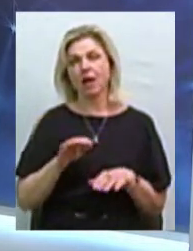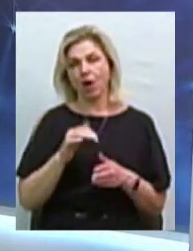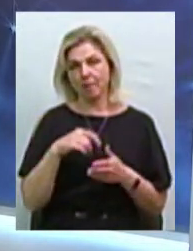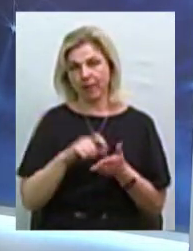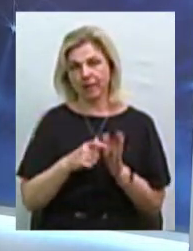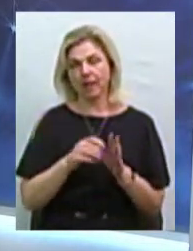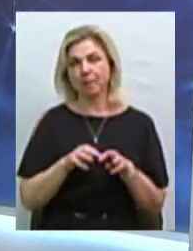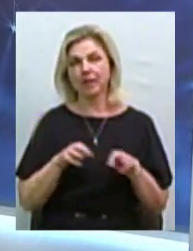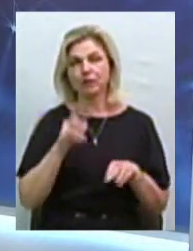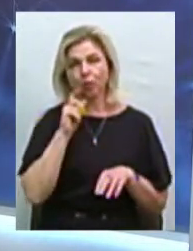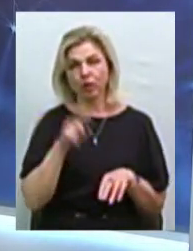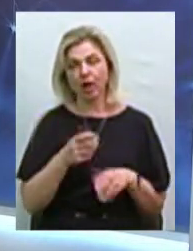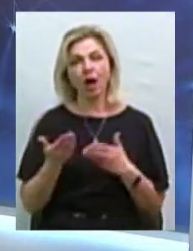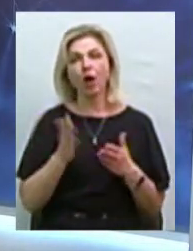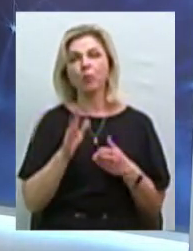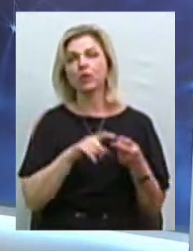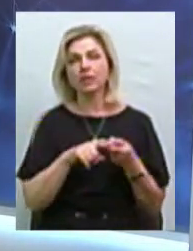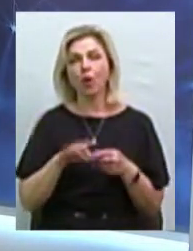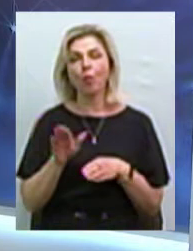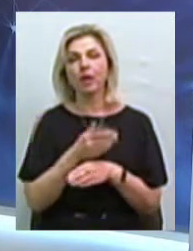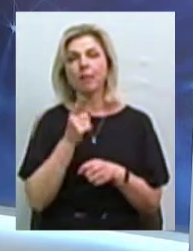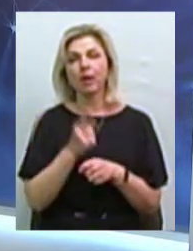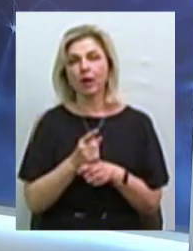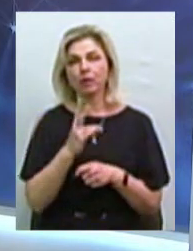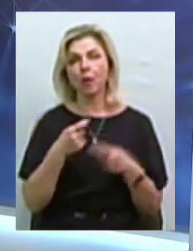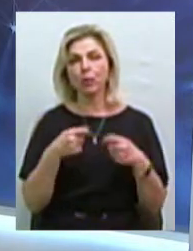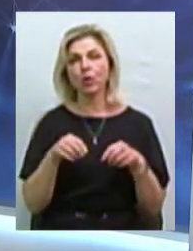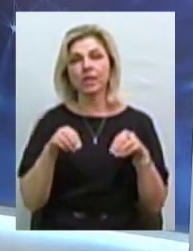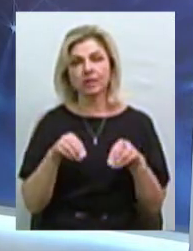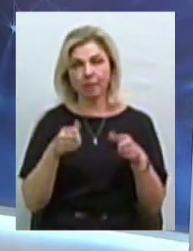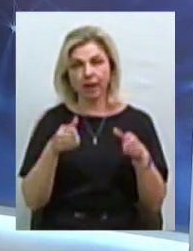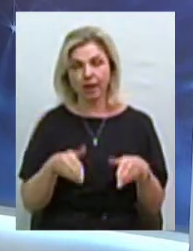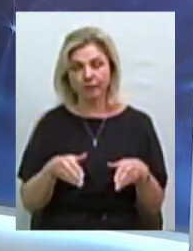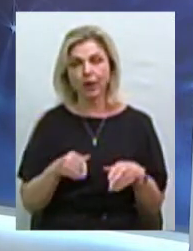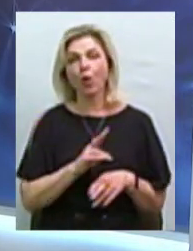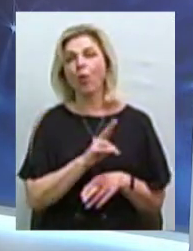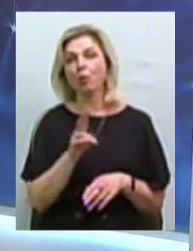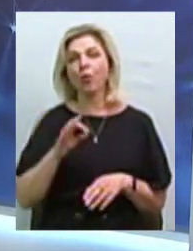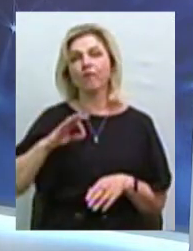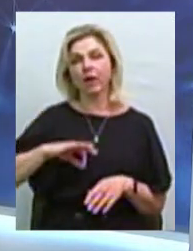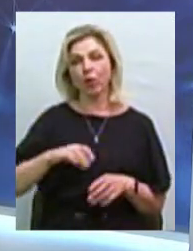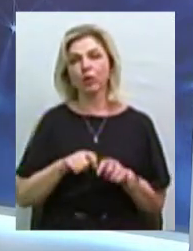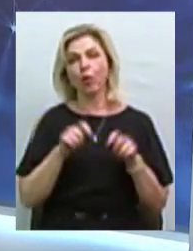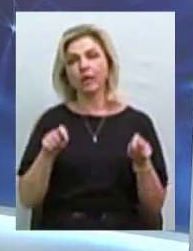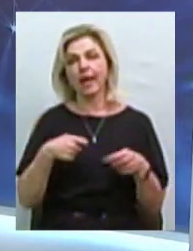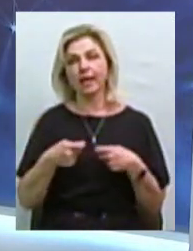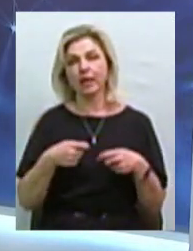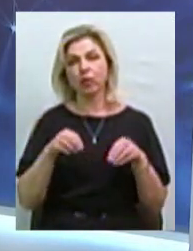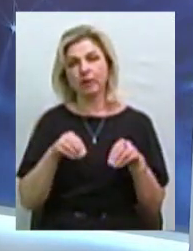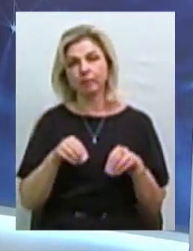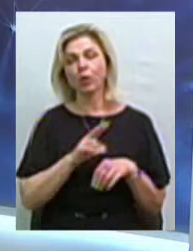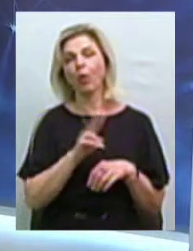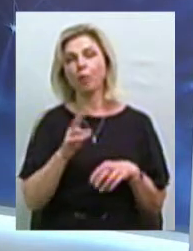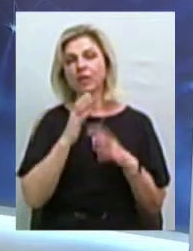Про те, якими будуть наслідки зняття мораторію на продаж землі, про те, кому вигідно відкрити ринок землі, а кому